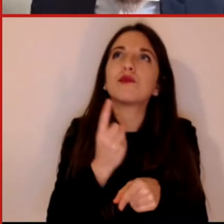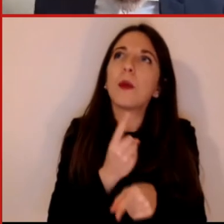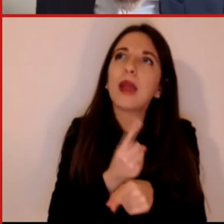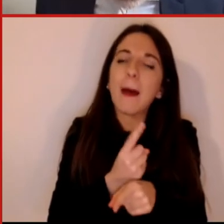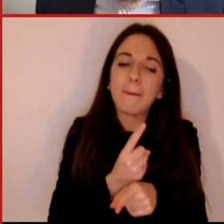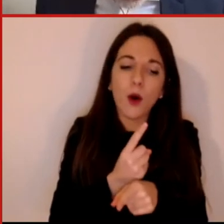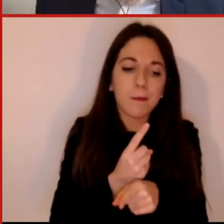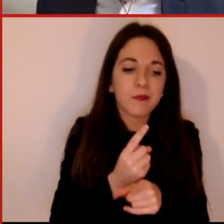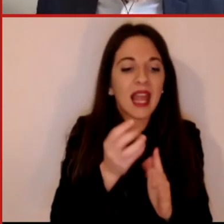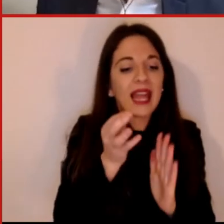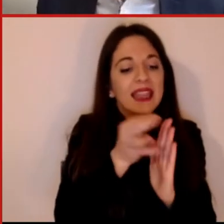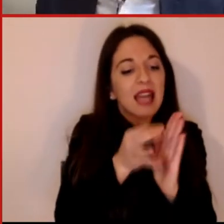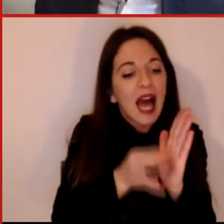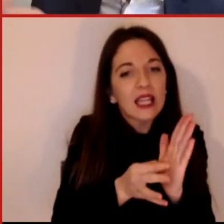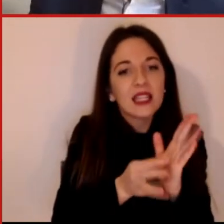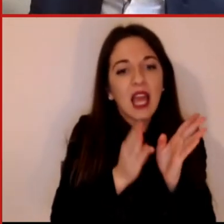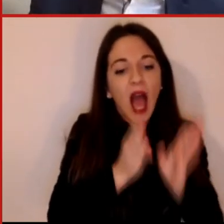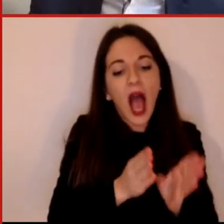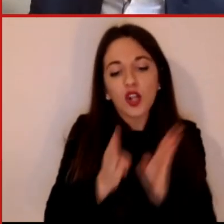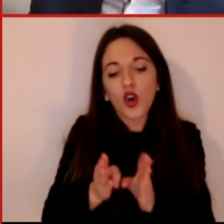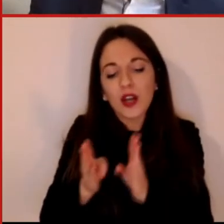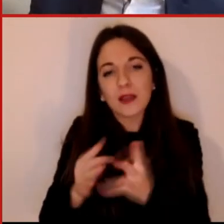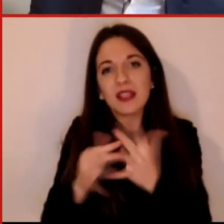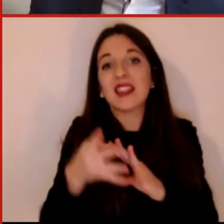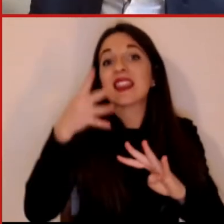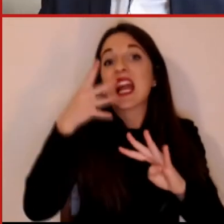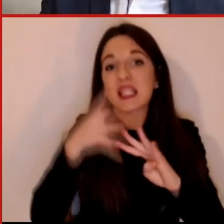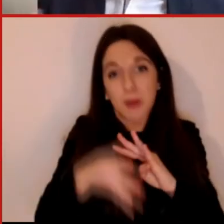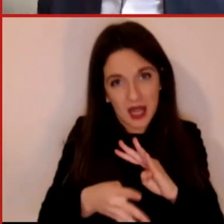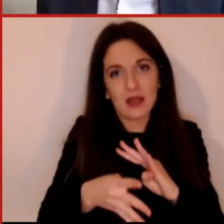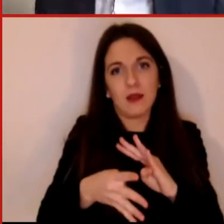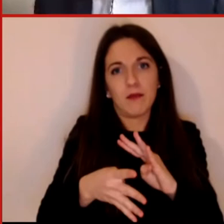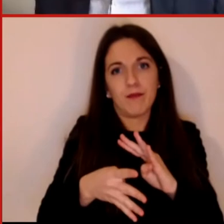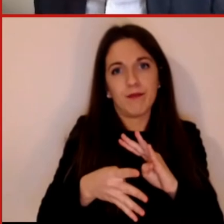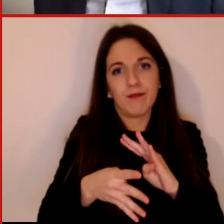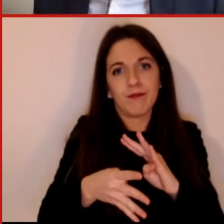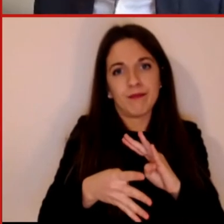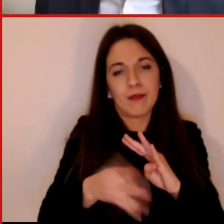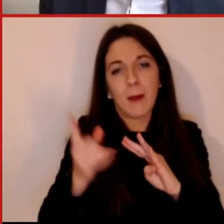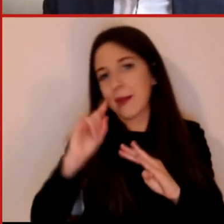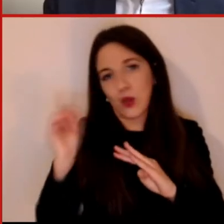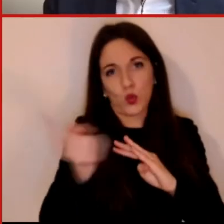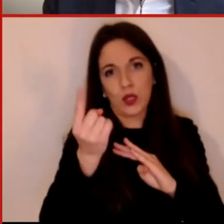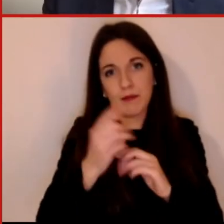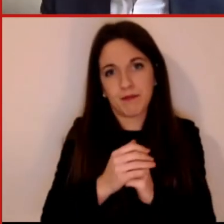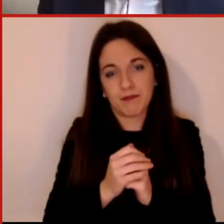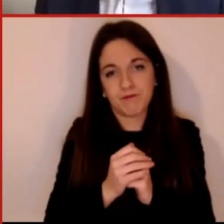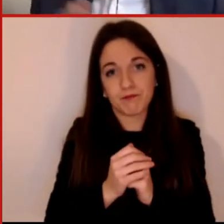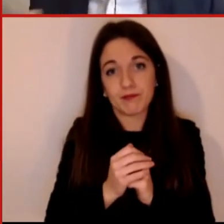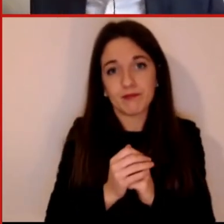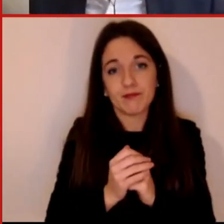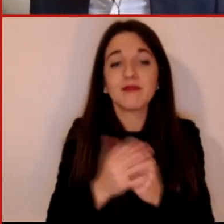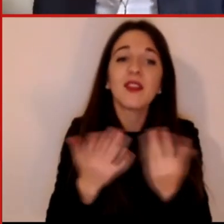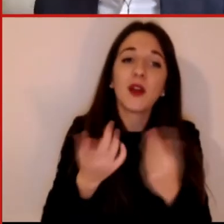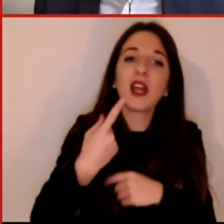leggibile proprio attraverso un ritorno alla teoria. In qualche modo vedete dopo dieci anni abbiamo detto la teoria è morta ma